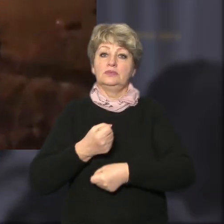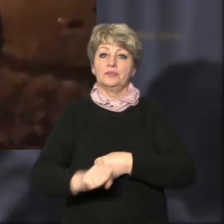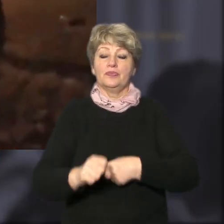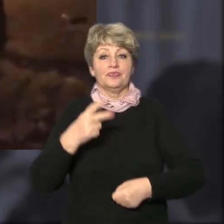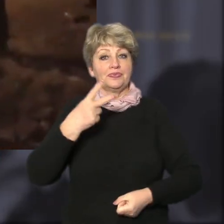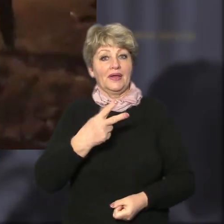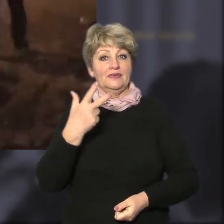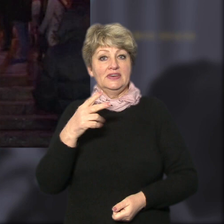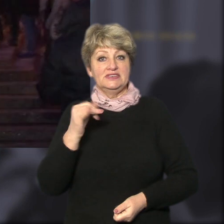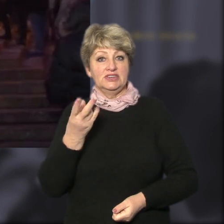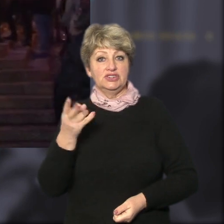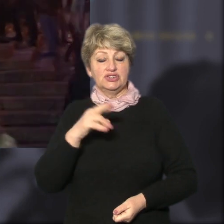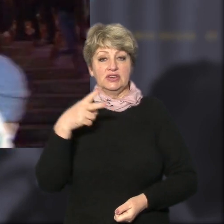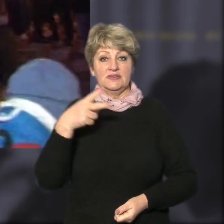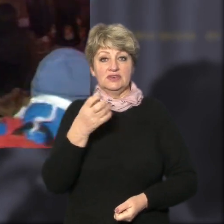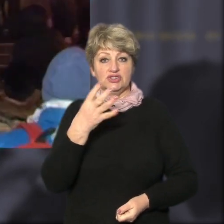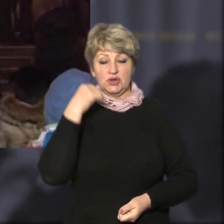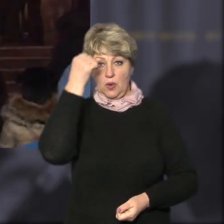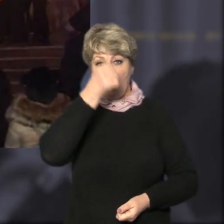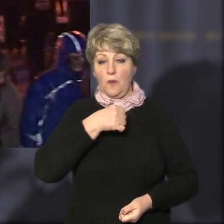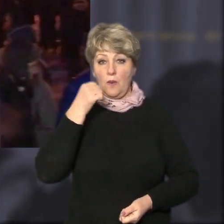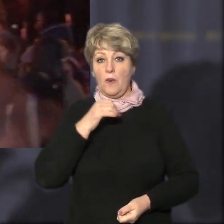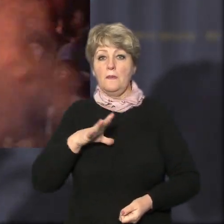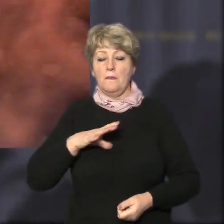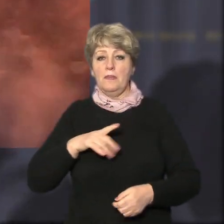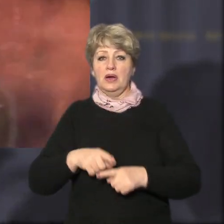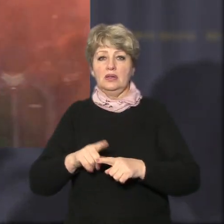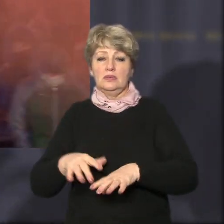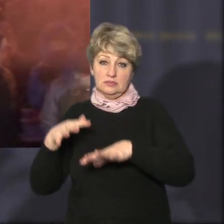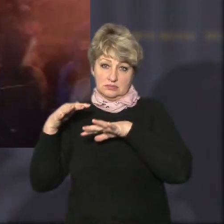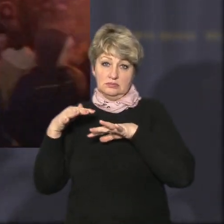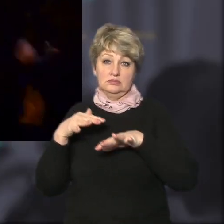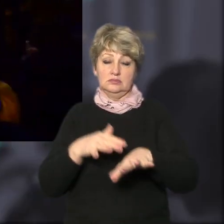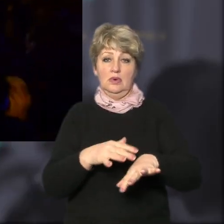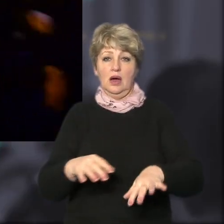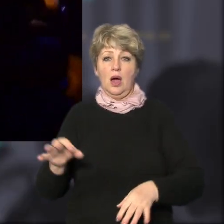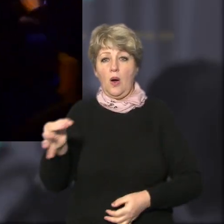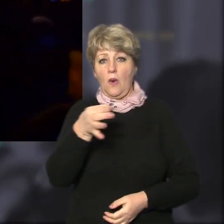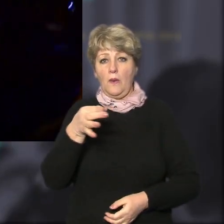січня 2014-го пригадує черкащани пішли штурмом на обласну адміністрацію